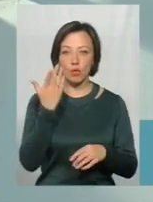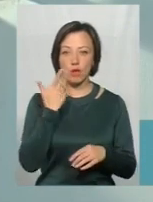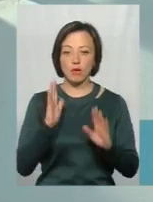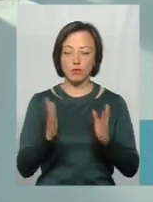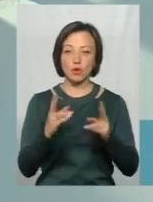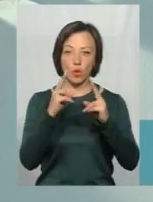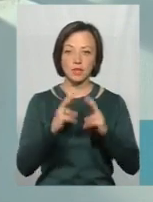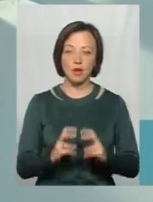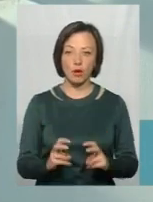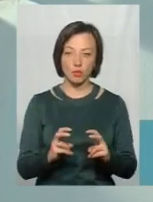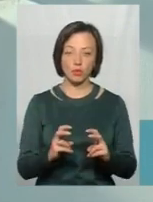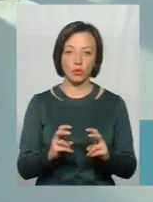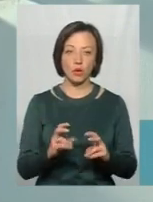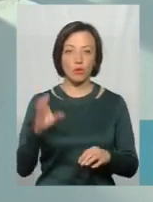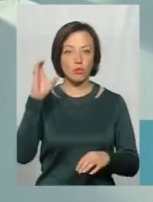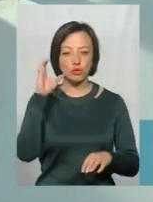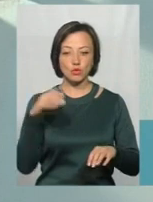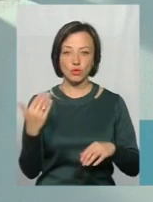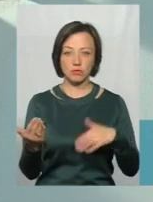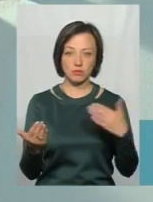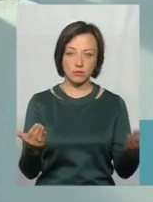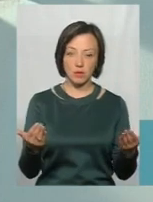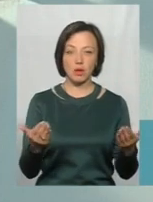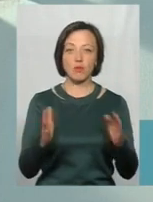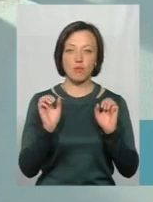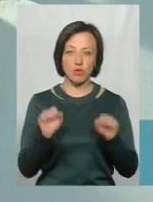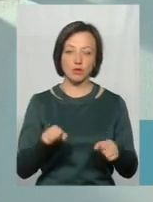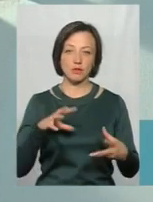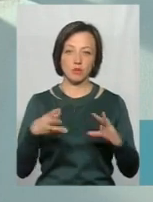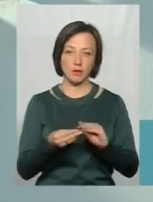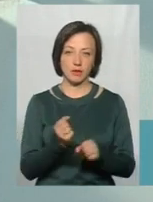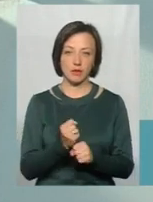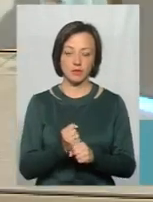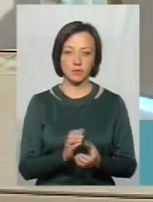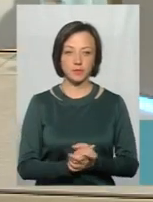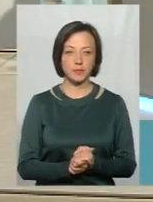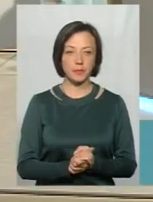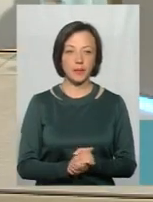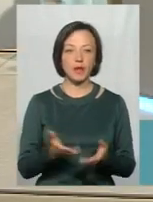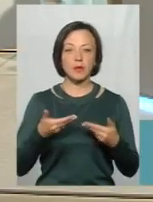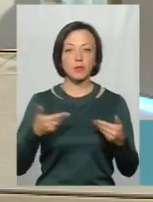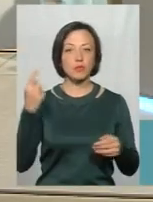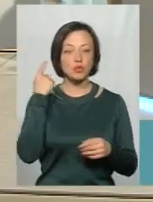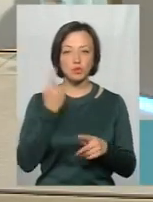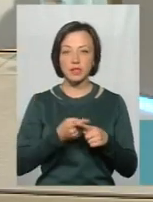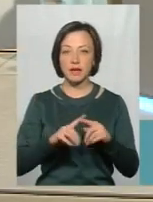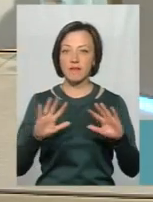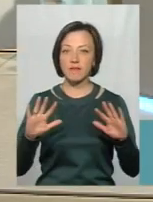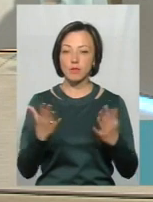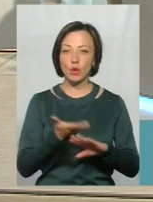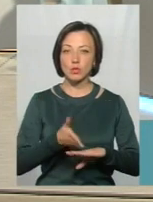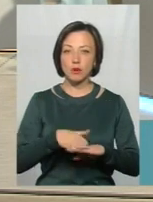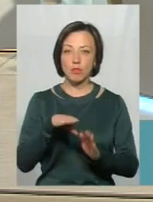розглянуто і почуто всі складові, тоді можна буде робити якийсь висновок. Ми почули, що цей випадок ускладений